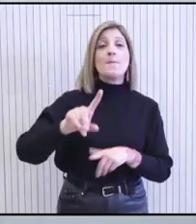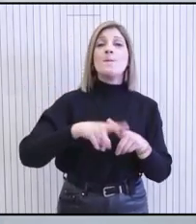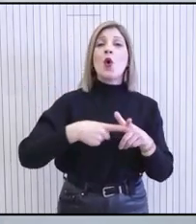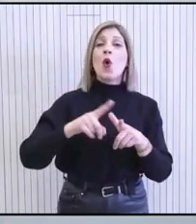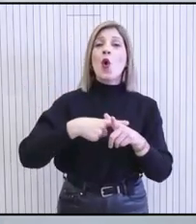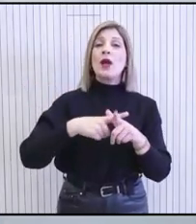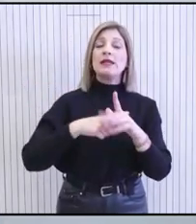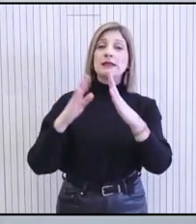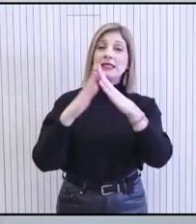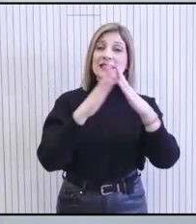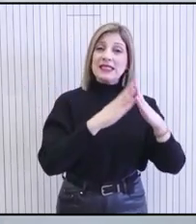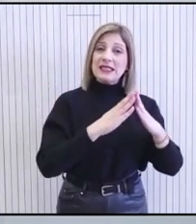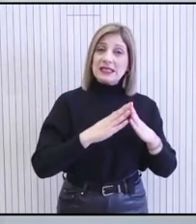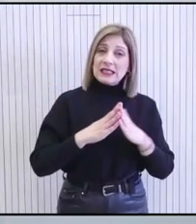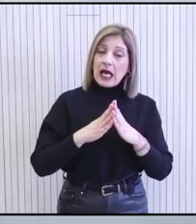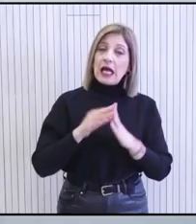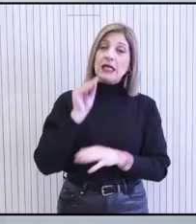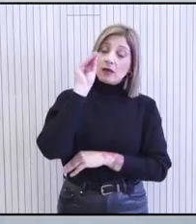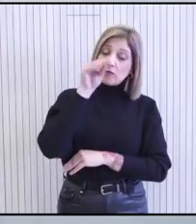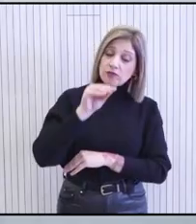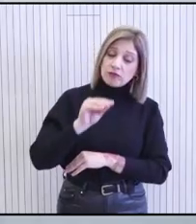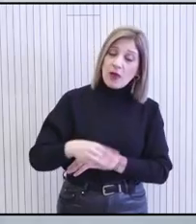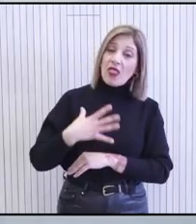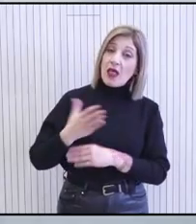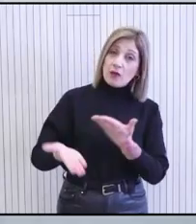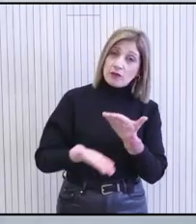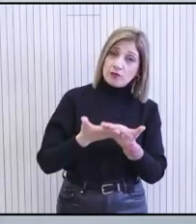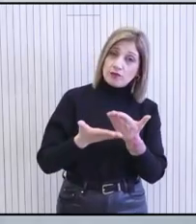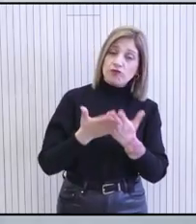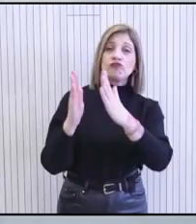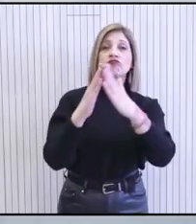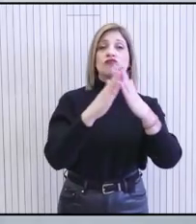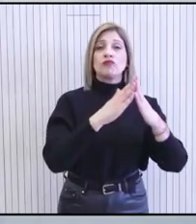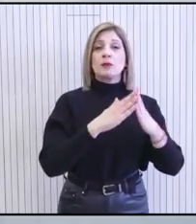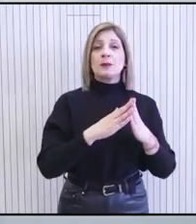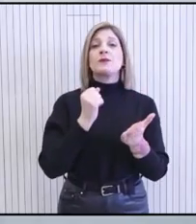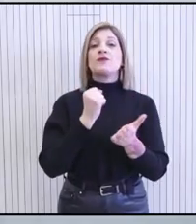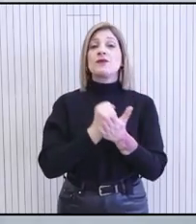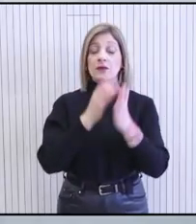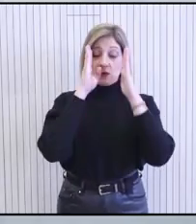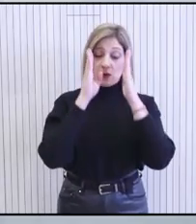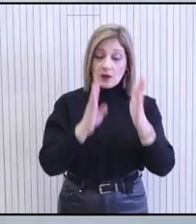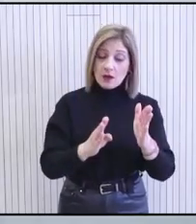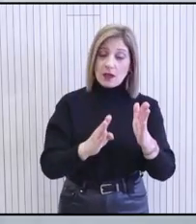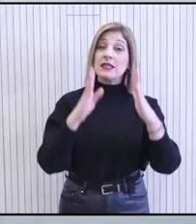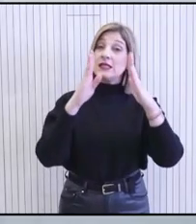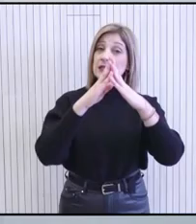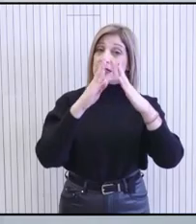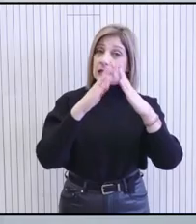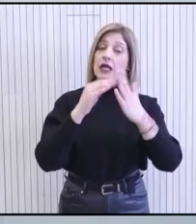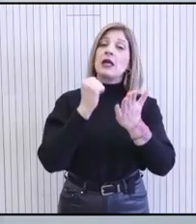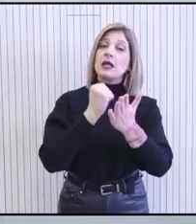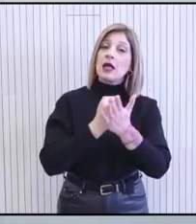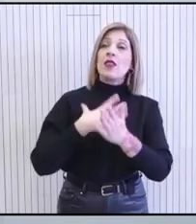σχεδίων και μέτρων που αποσκοπούν αφενός στην αύξηση του οικιστικού αποθέματος στην ολότητά του, με έμφαση στην προσιτή στέγη και